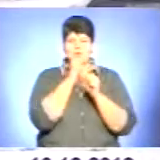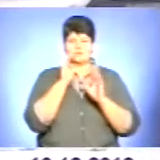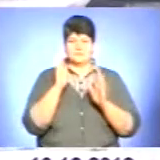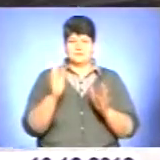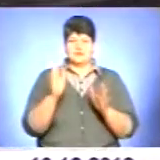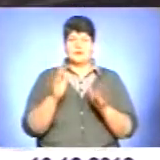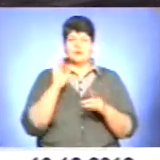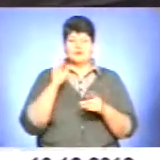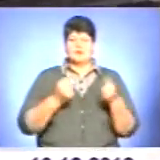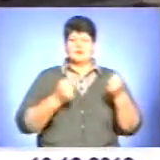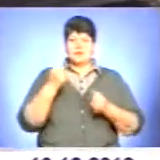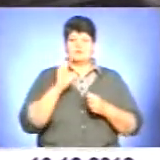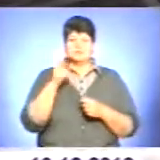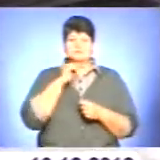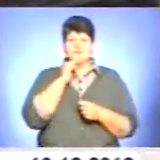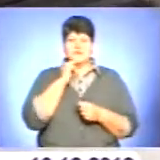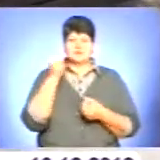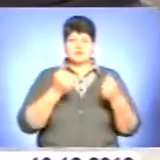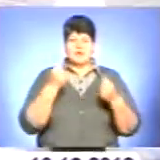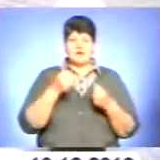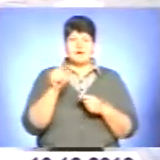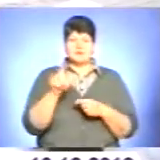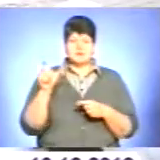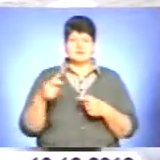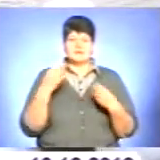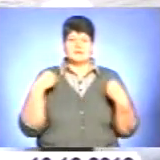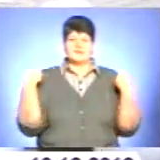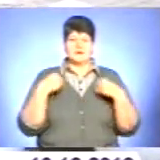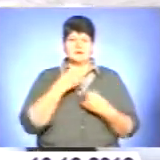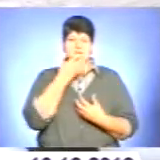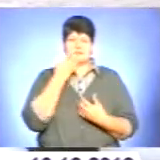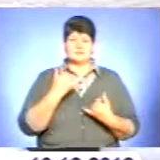відповідальними на дорогах, а тернополяни, одягайтеся тепло та шануйтеся.